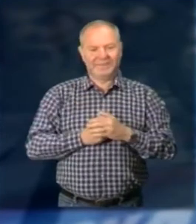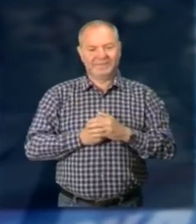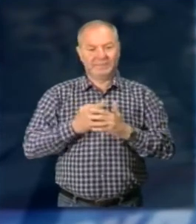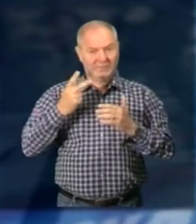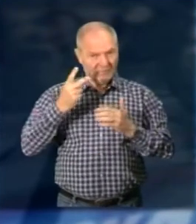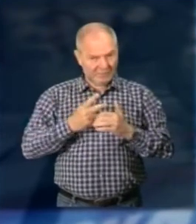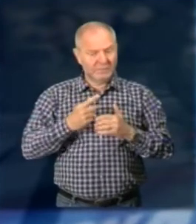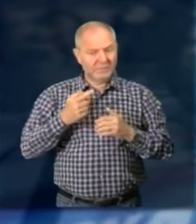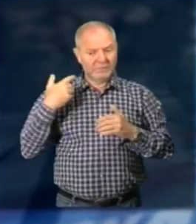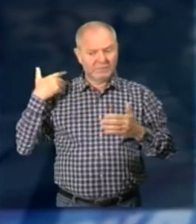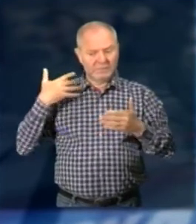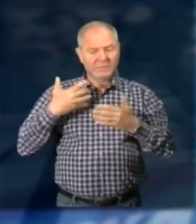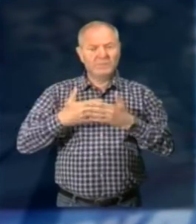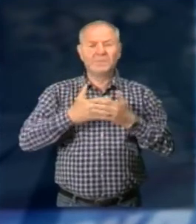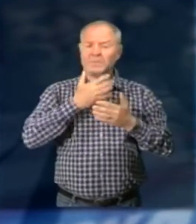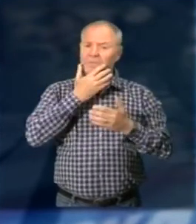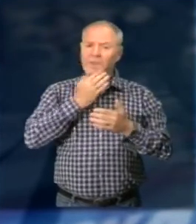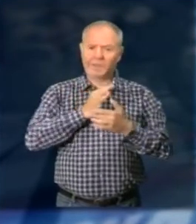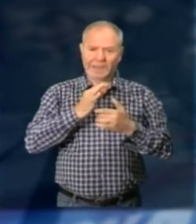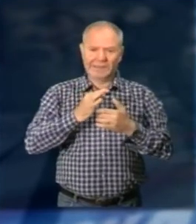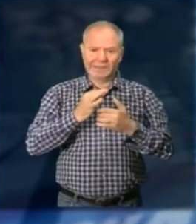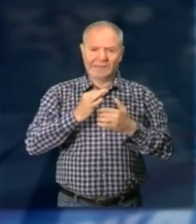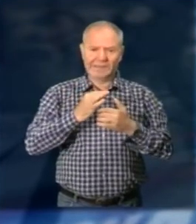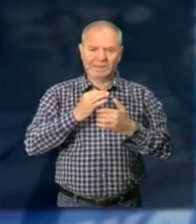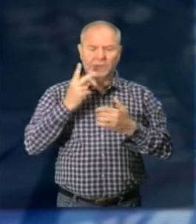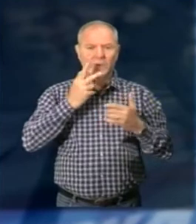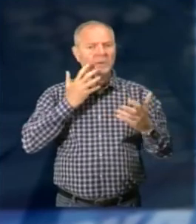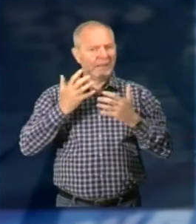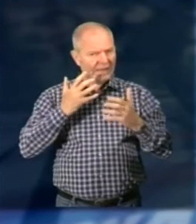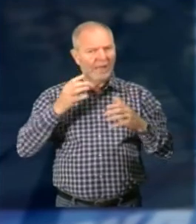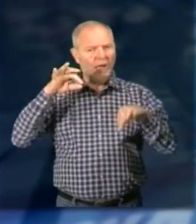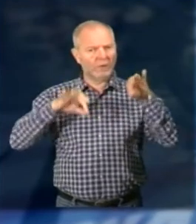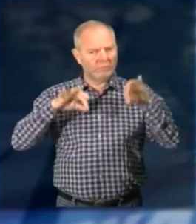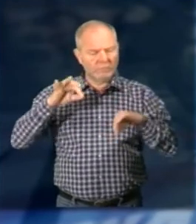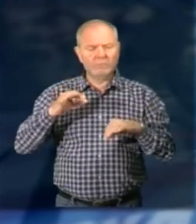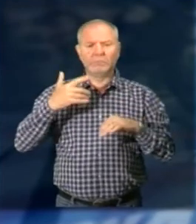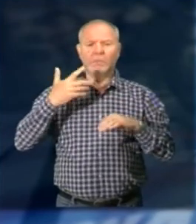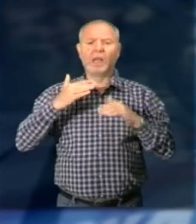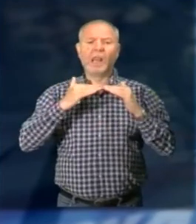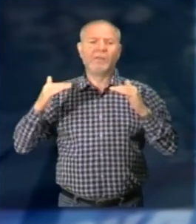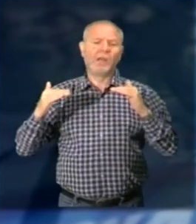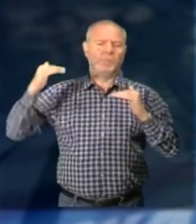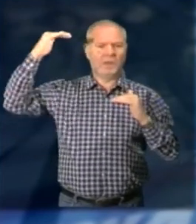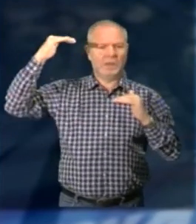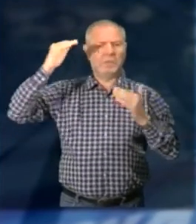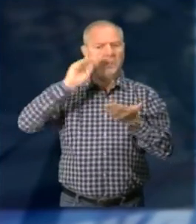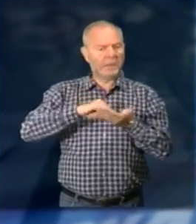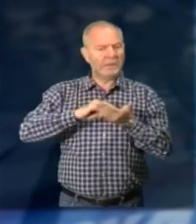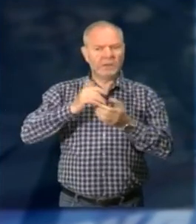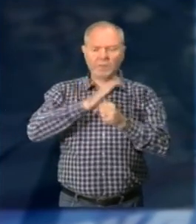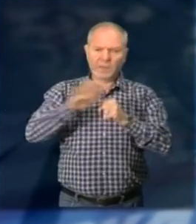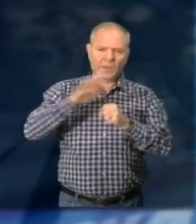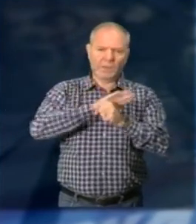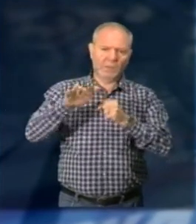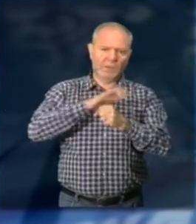incorniciare che dalla fabbrica definiscono esaltante Con spettacoli di alto livello artistico e un numero di presenze quasi sempre al